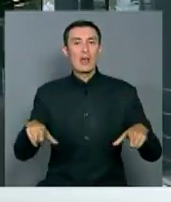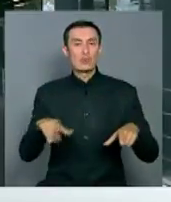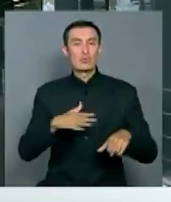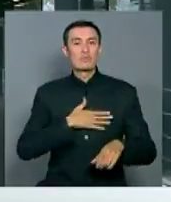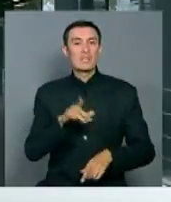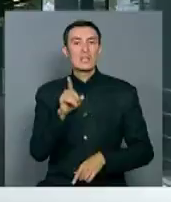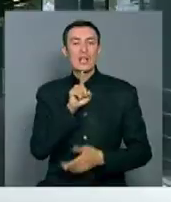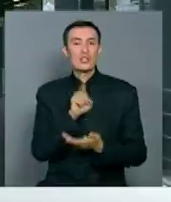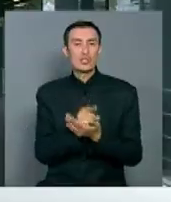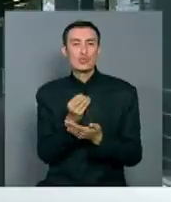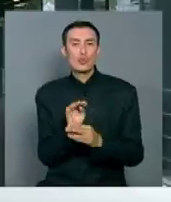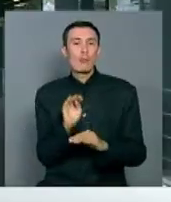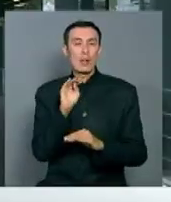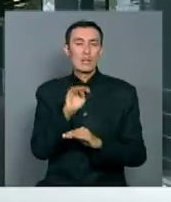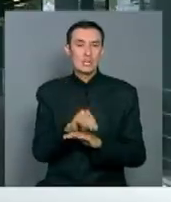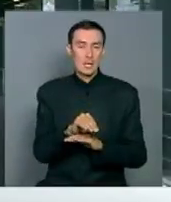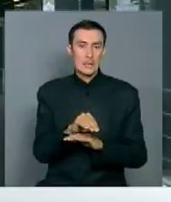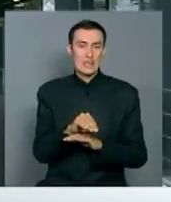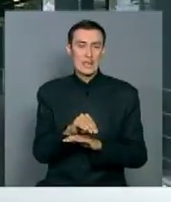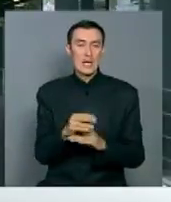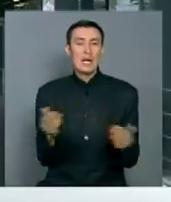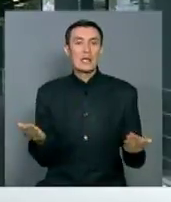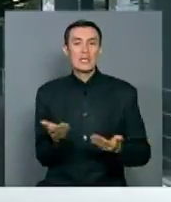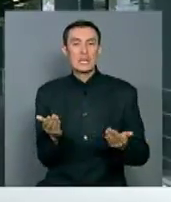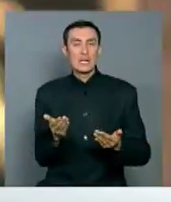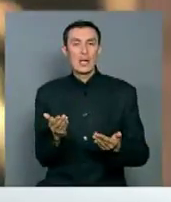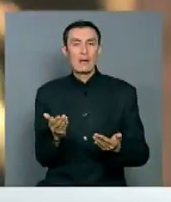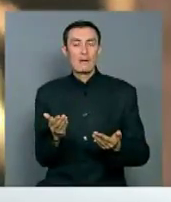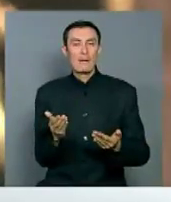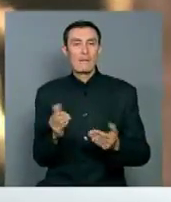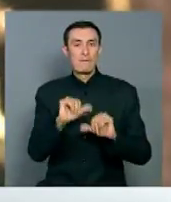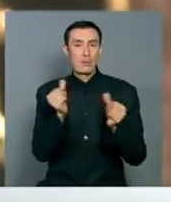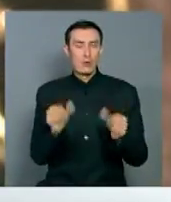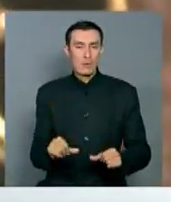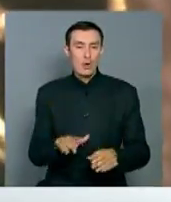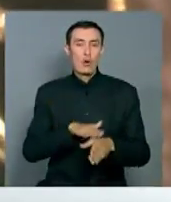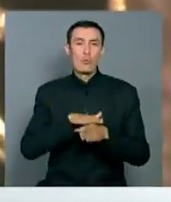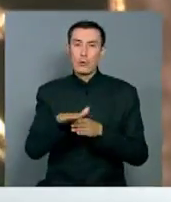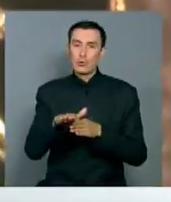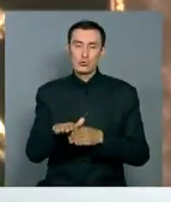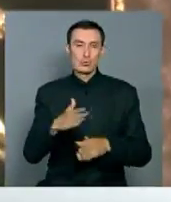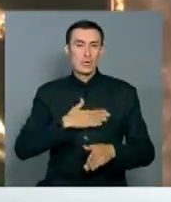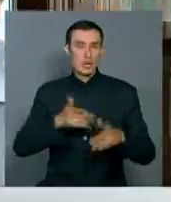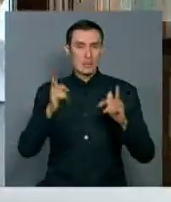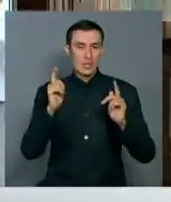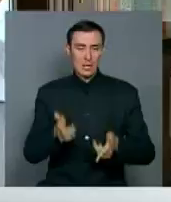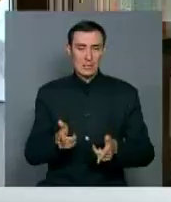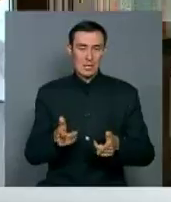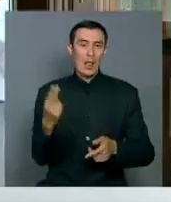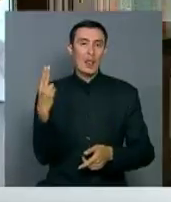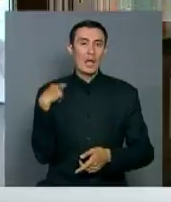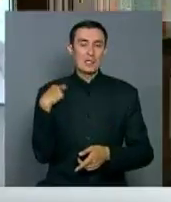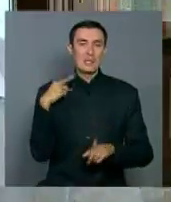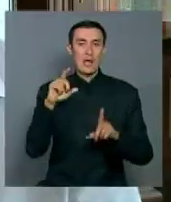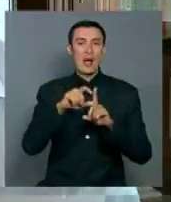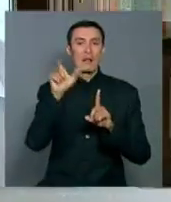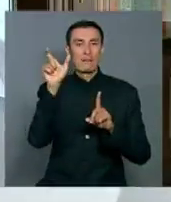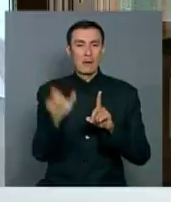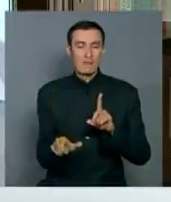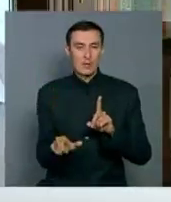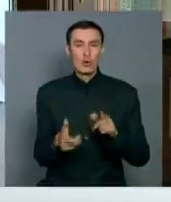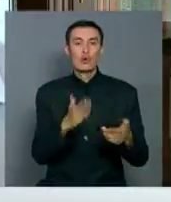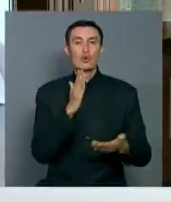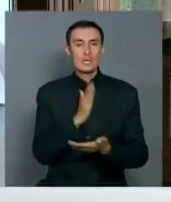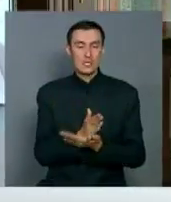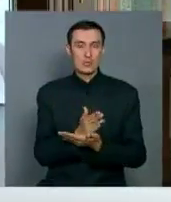должны вводить дополнительные какие-то знаки. Полностью я поддерживаю, и латинский алфавит уже есть.